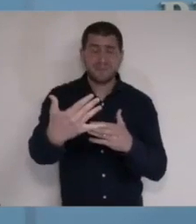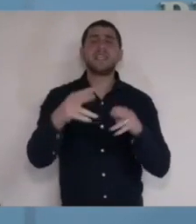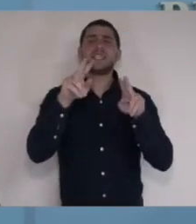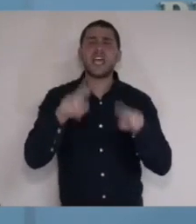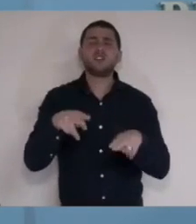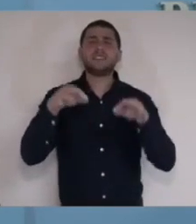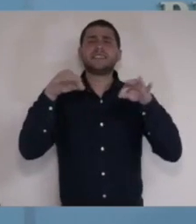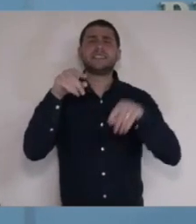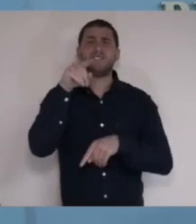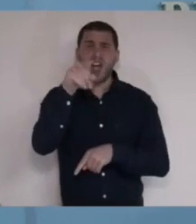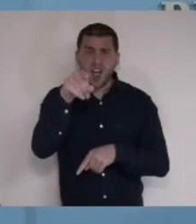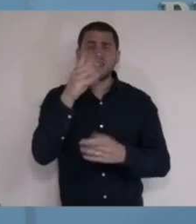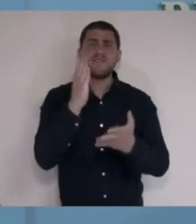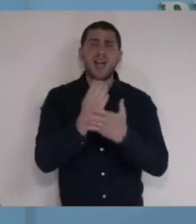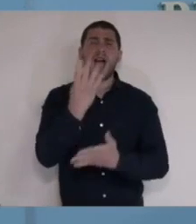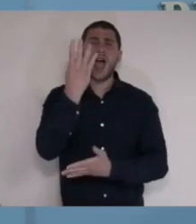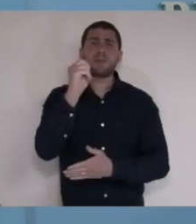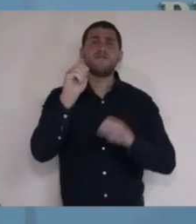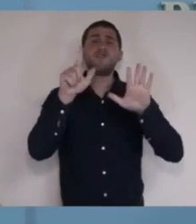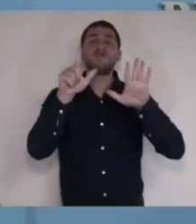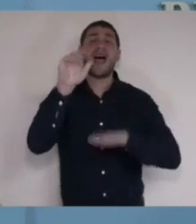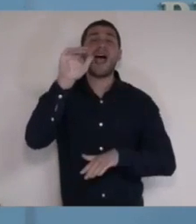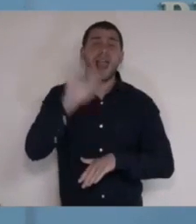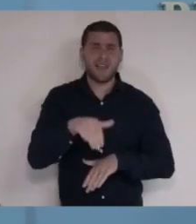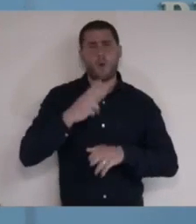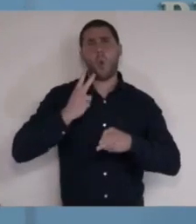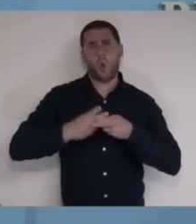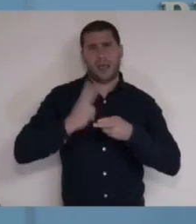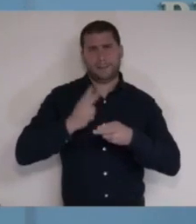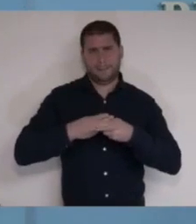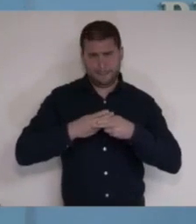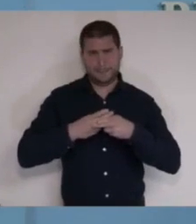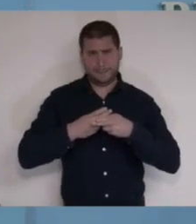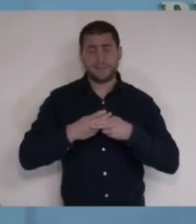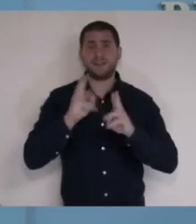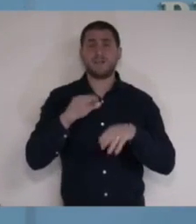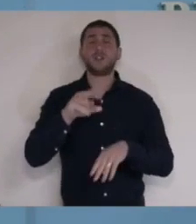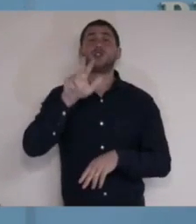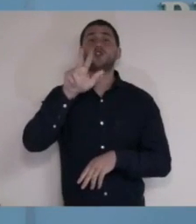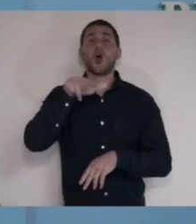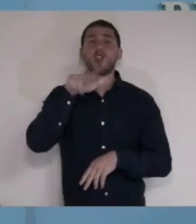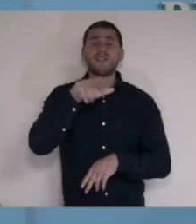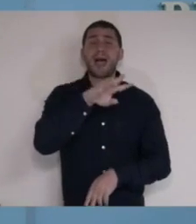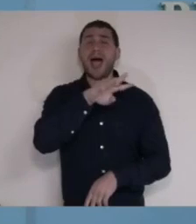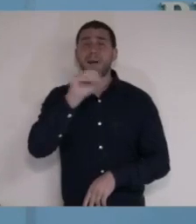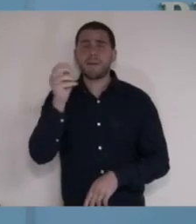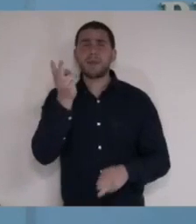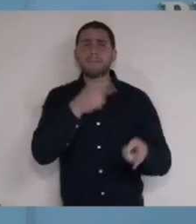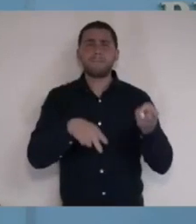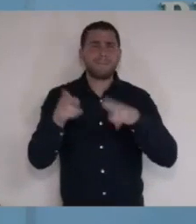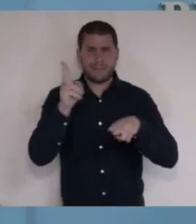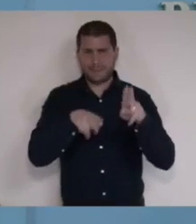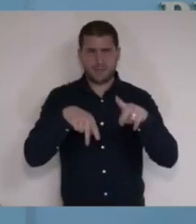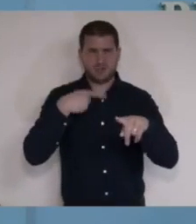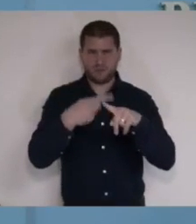יש בספרד 47 אלף חולים ו3,400 מתים,